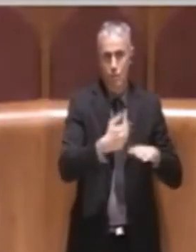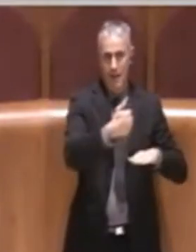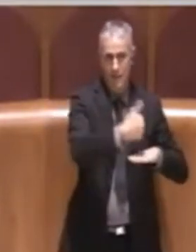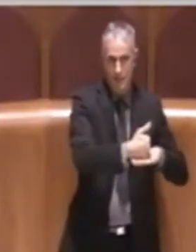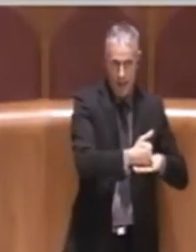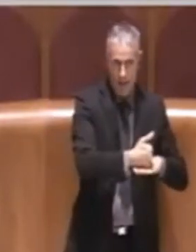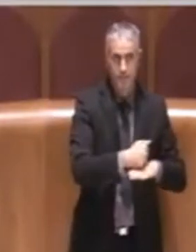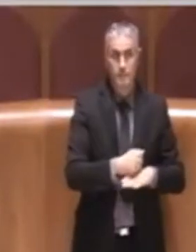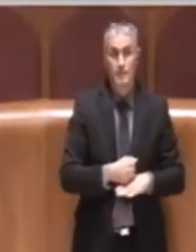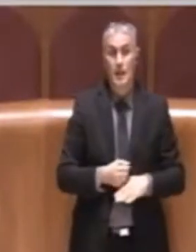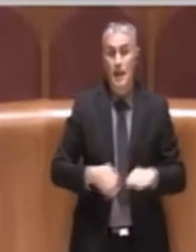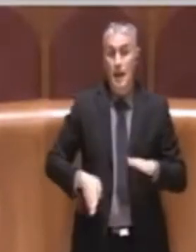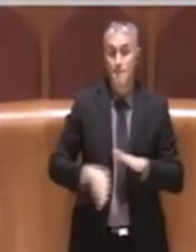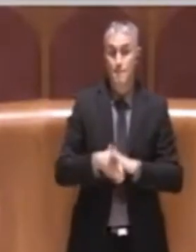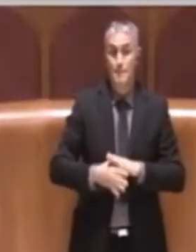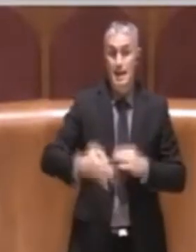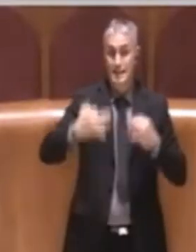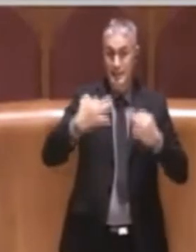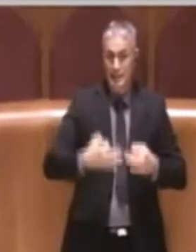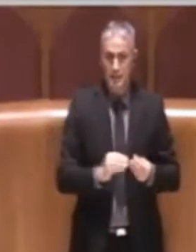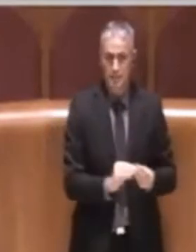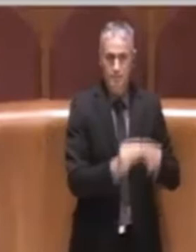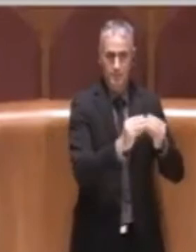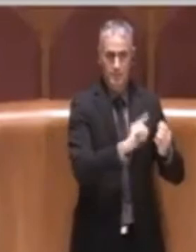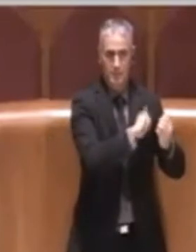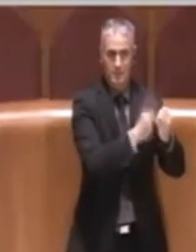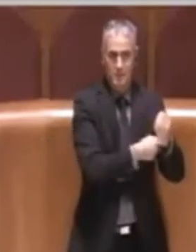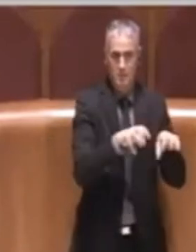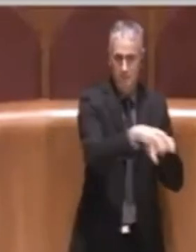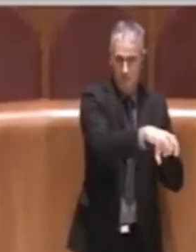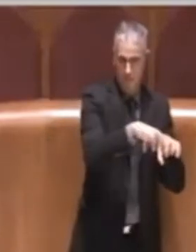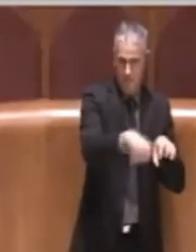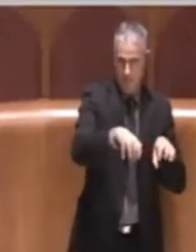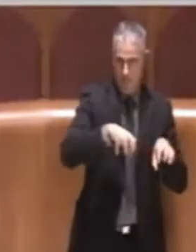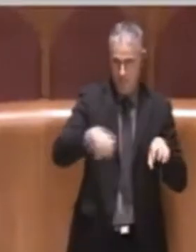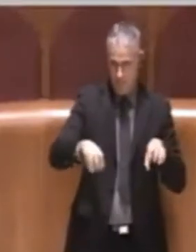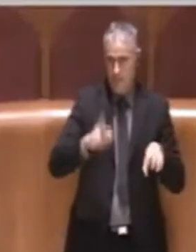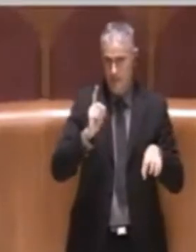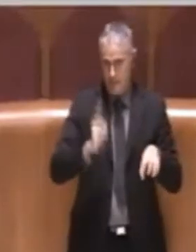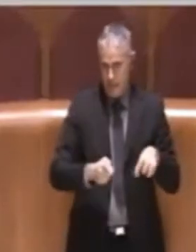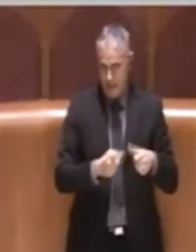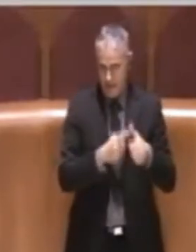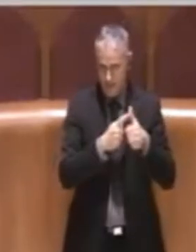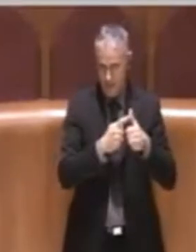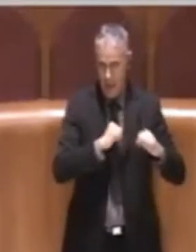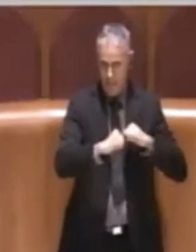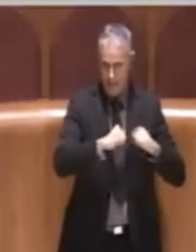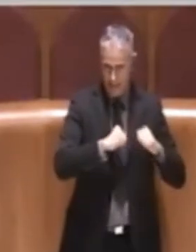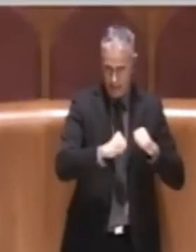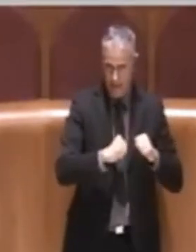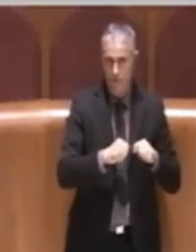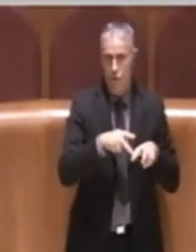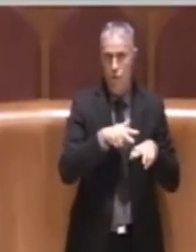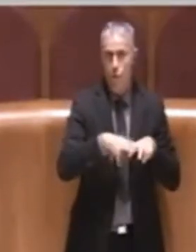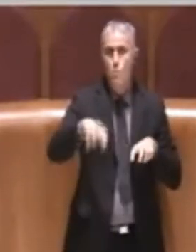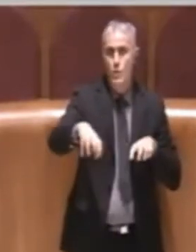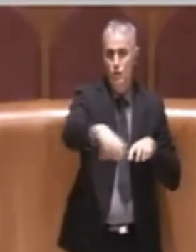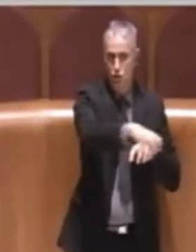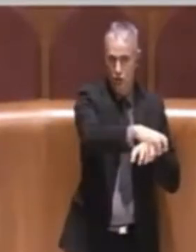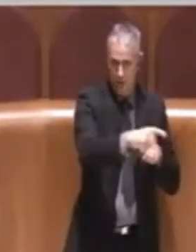partire dal rafforzamento del decentramento, quindi del tema del decentramento amministrativo, del ruolo dei municipi